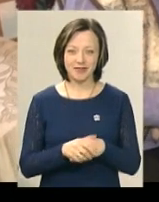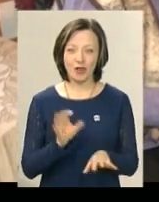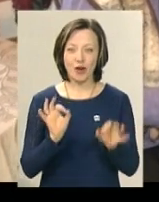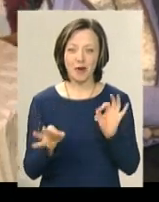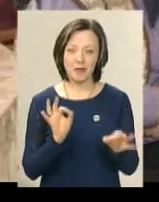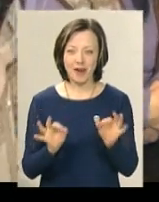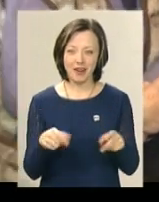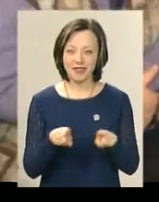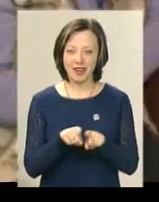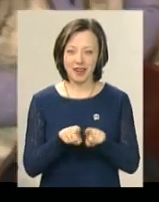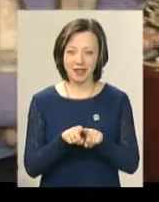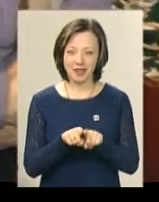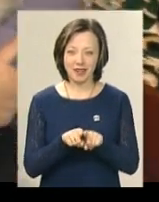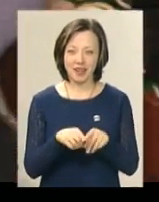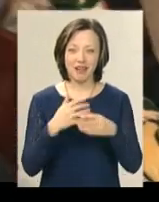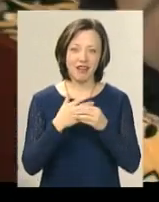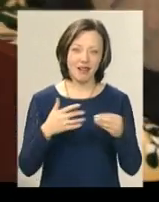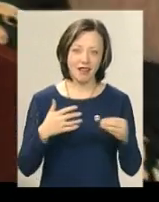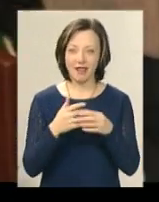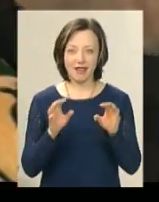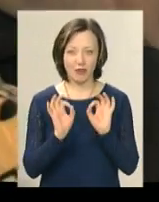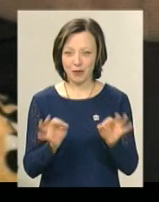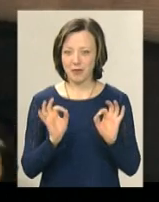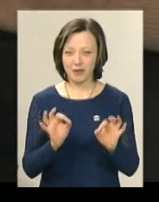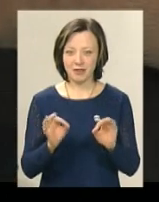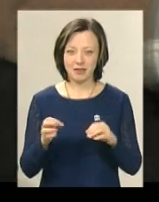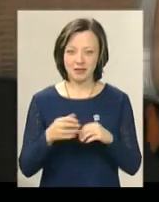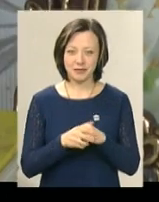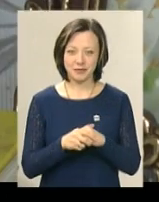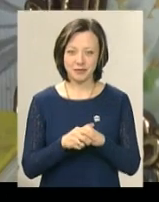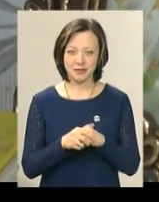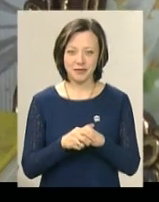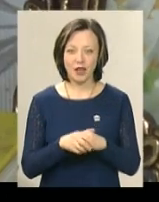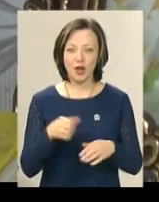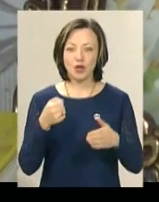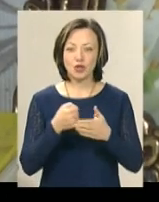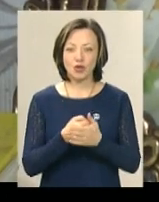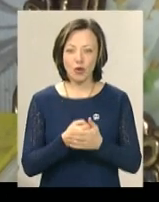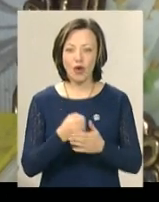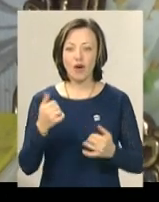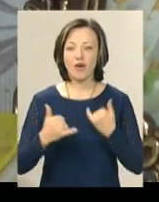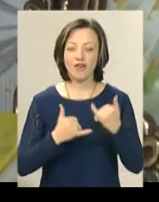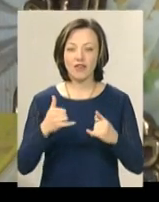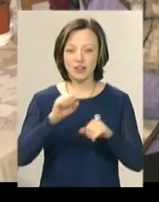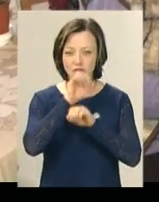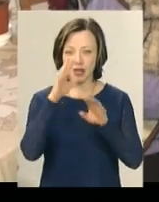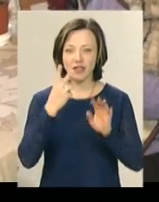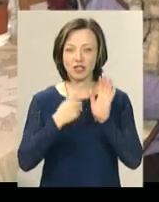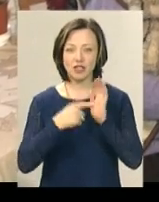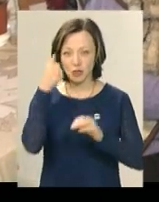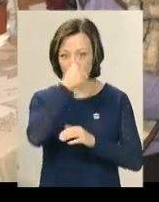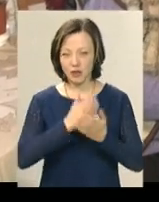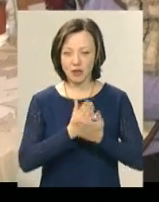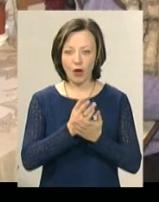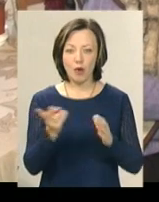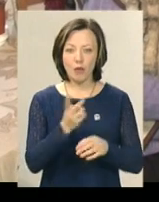Нормально так. І не сходить, і легко знімається, а сама не сходить. До вінчання пара разом прожила 26 років. До